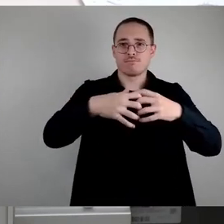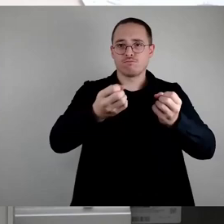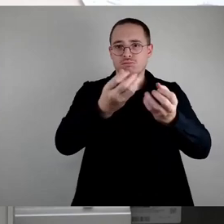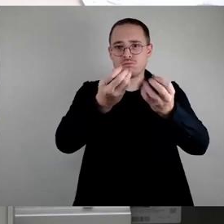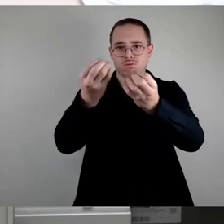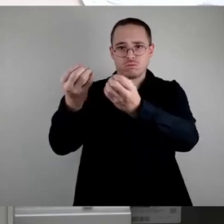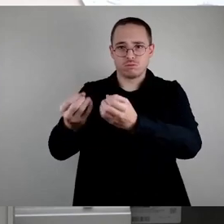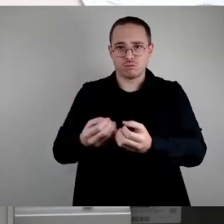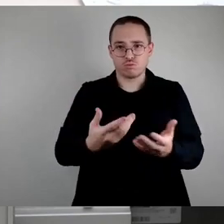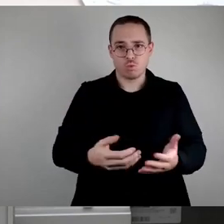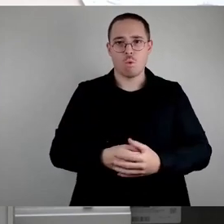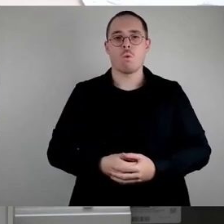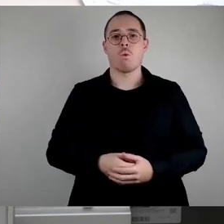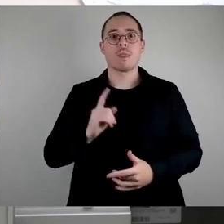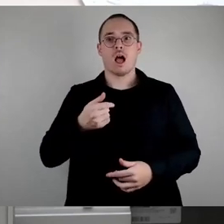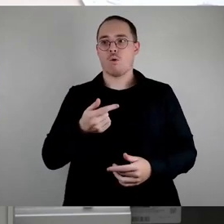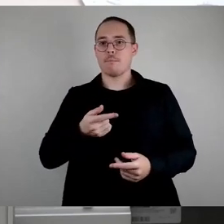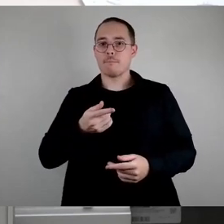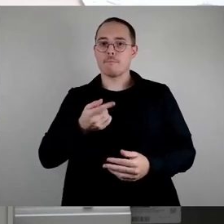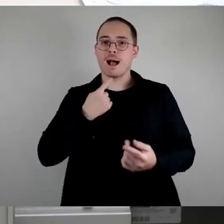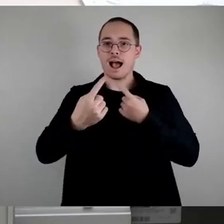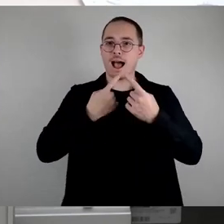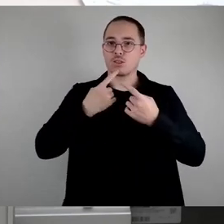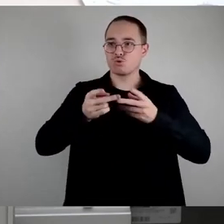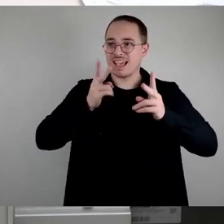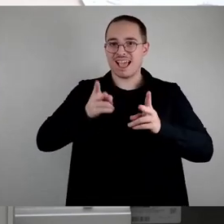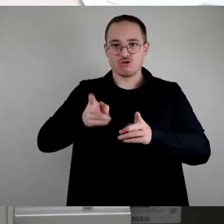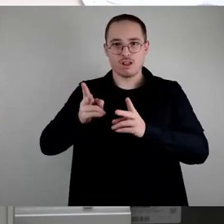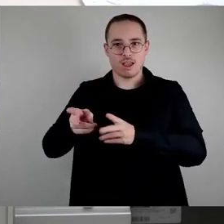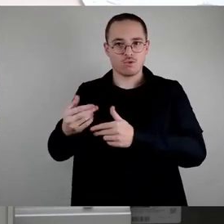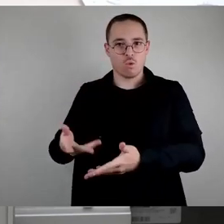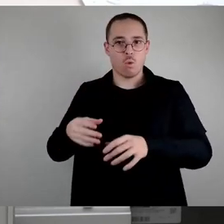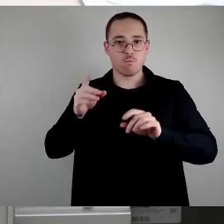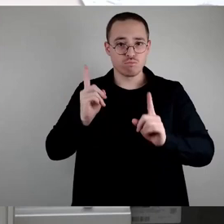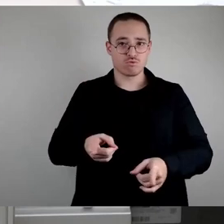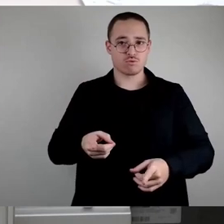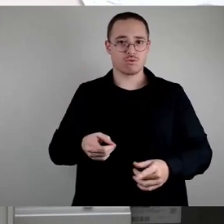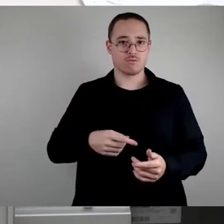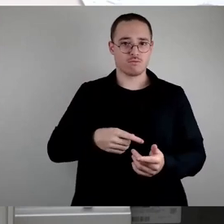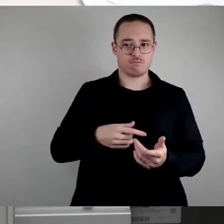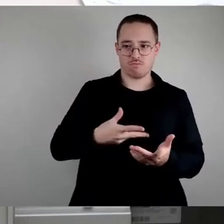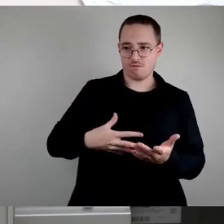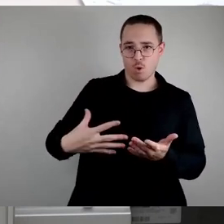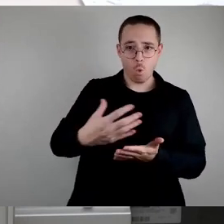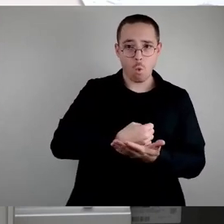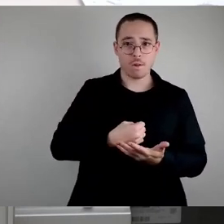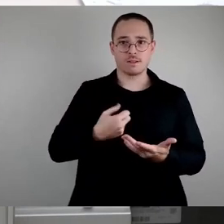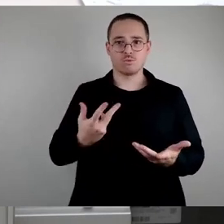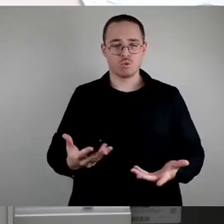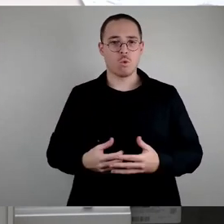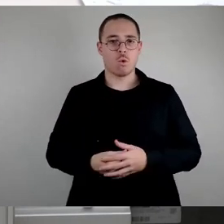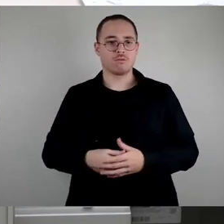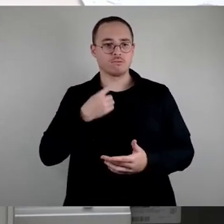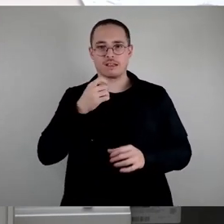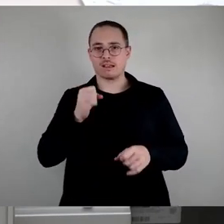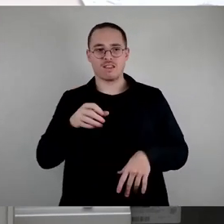teilweise an rechtlicher Beratung dann auch eingekauft werden muss, die man vielleicht auf einer Vertrauensbasis auf die Weise allen Beteiligten umgehen kann.